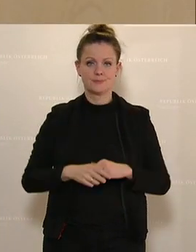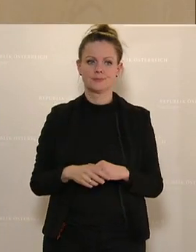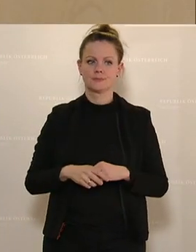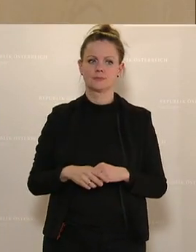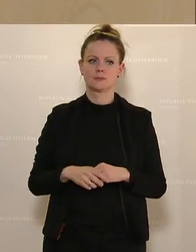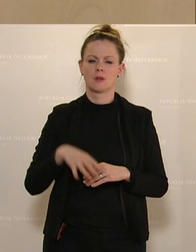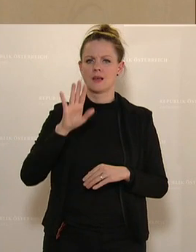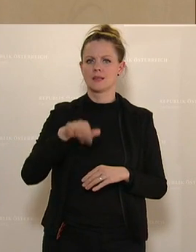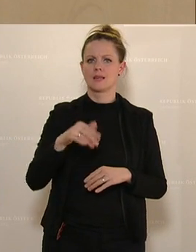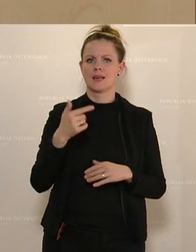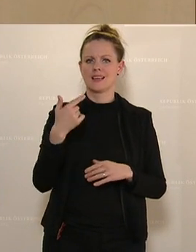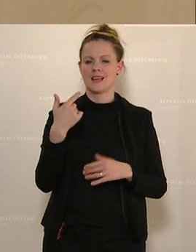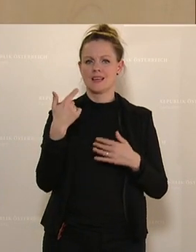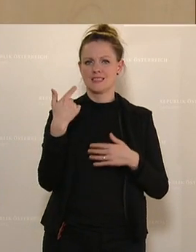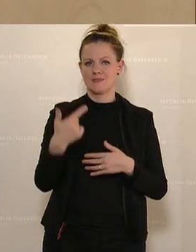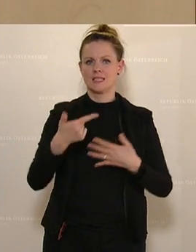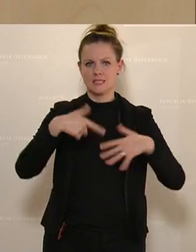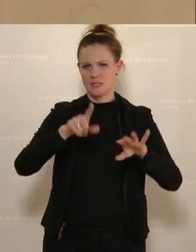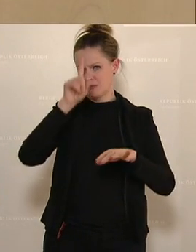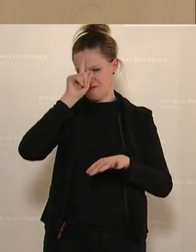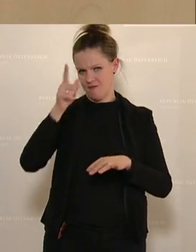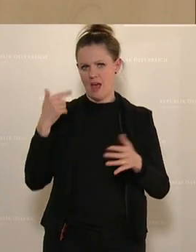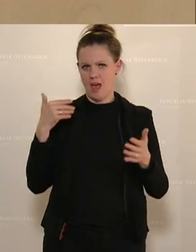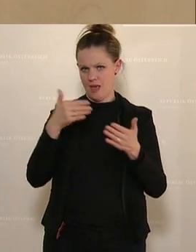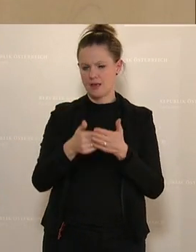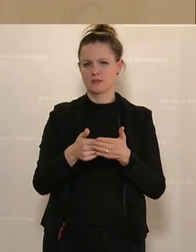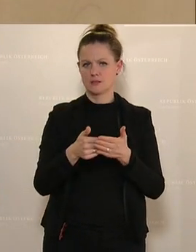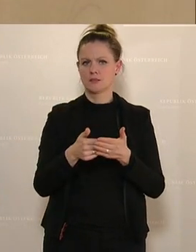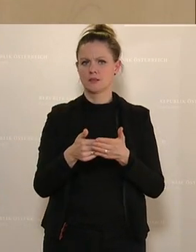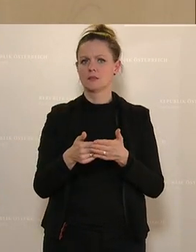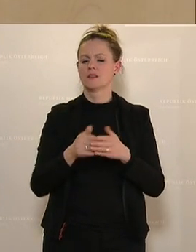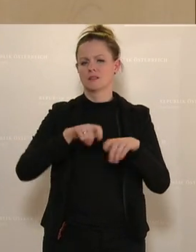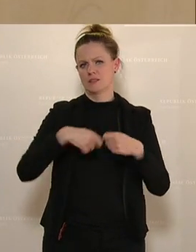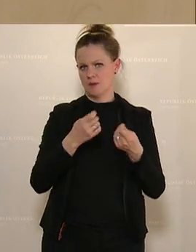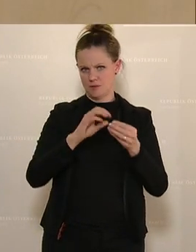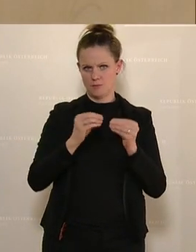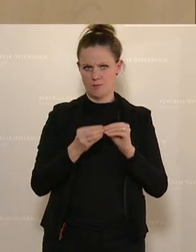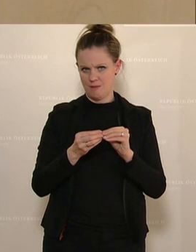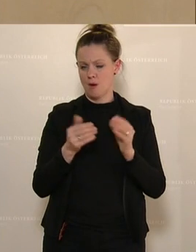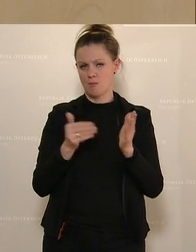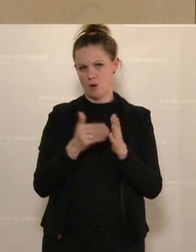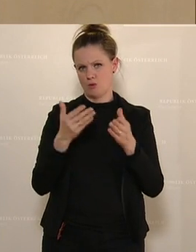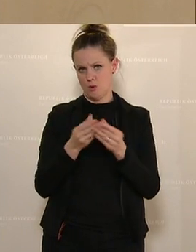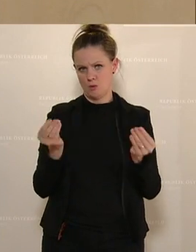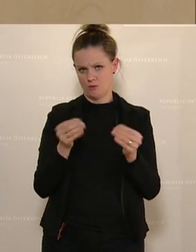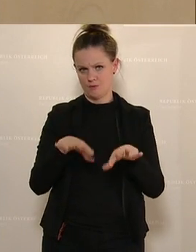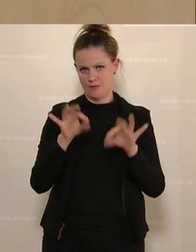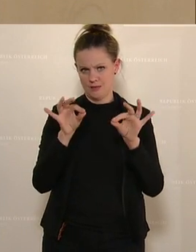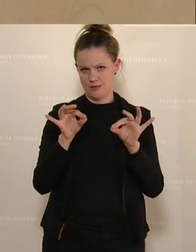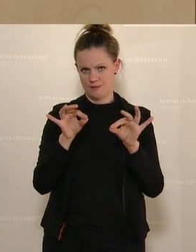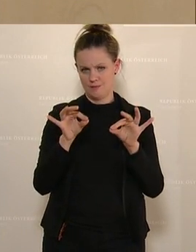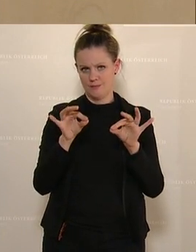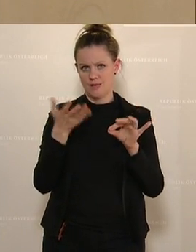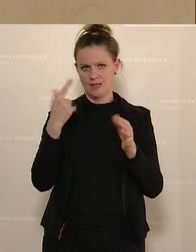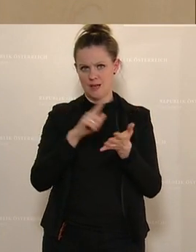Seit 2017 wissen wir in Wirklichkeit, dass wir hier ein Problem haben, das es zu lösen gilt. Nämlich zu diesem